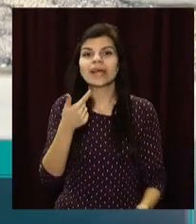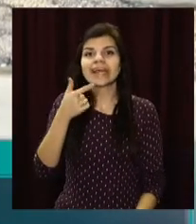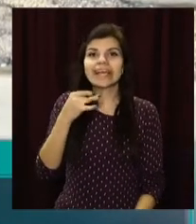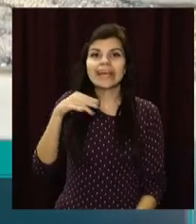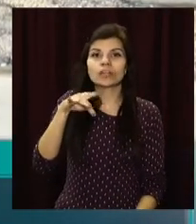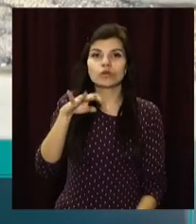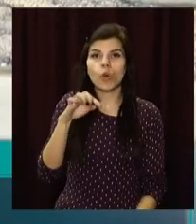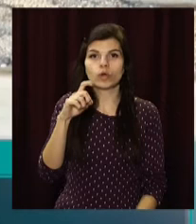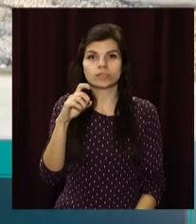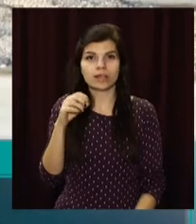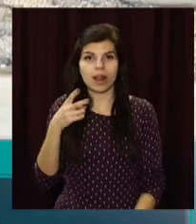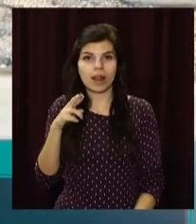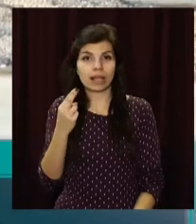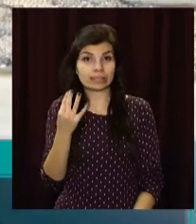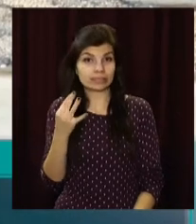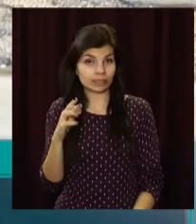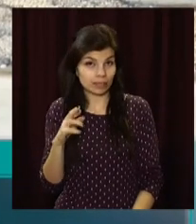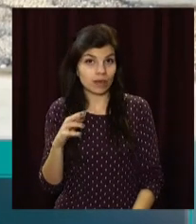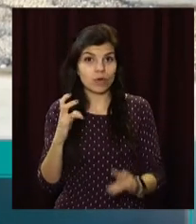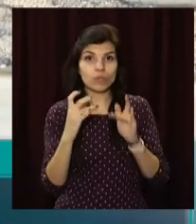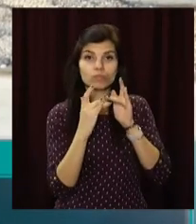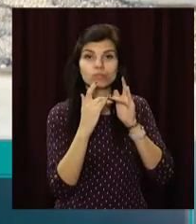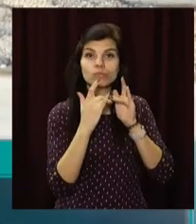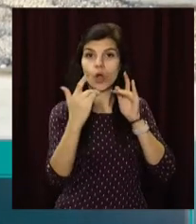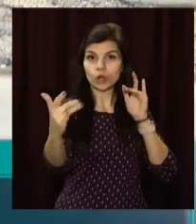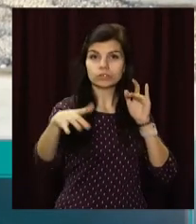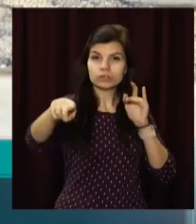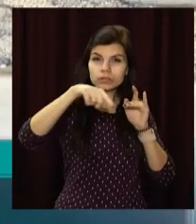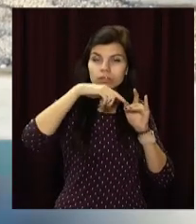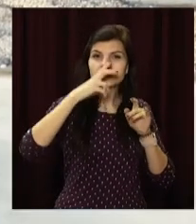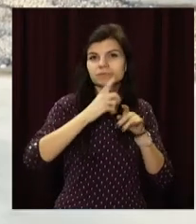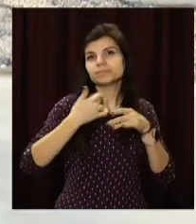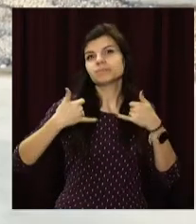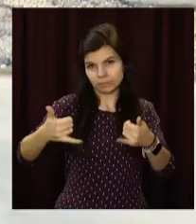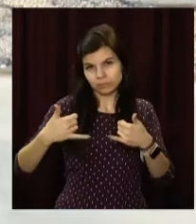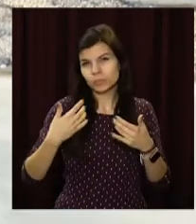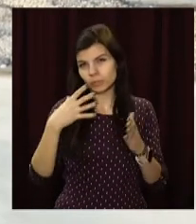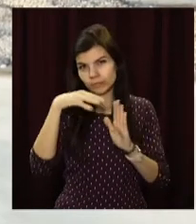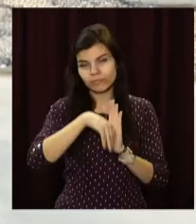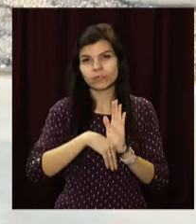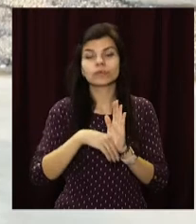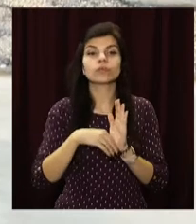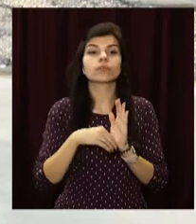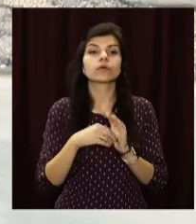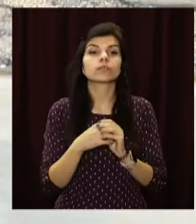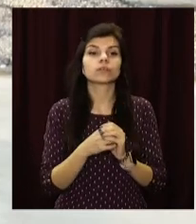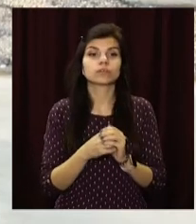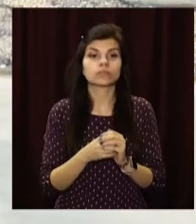Після гідроизоляції мостового полотна залишається вкладати асфальт.